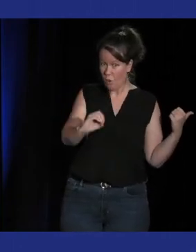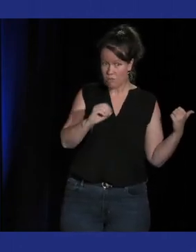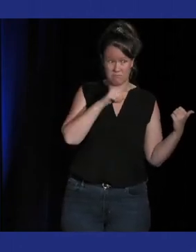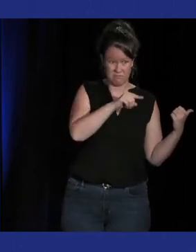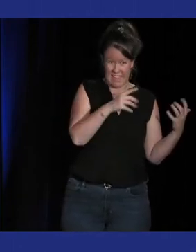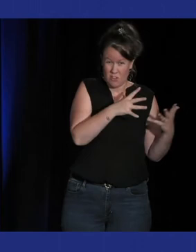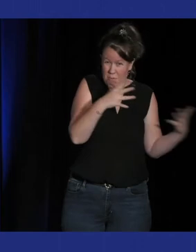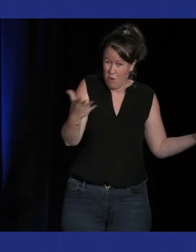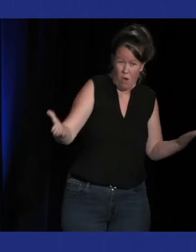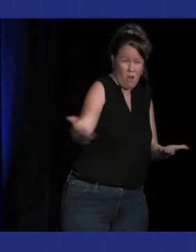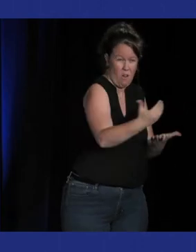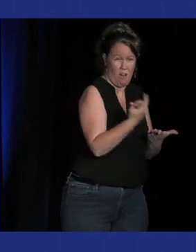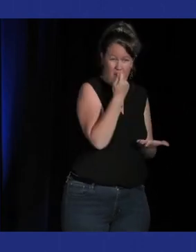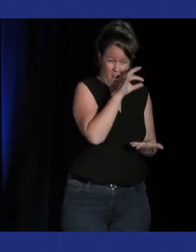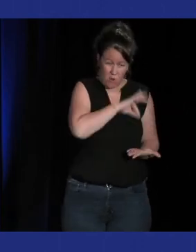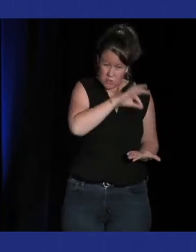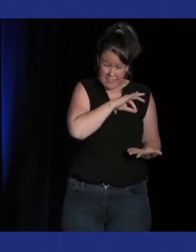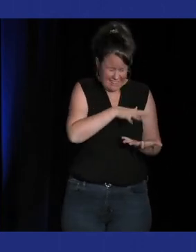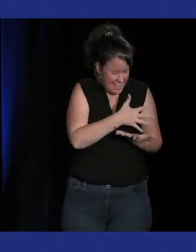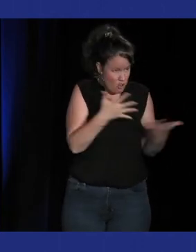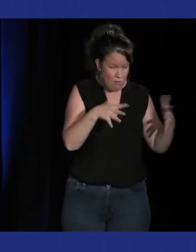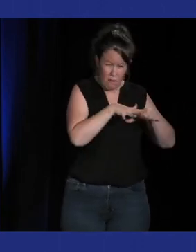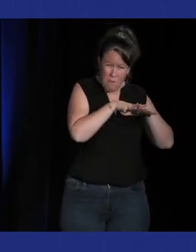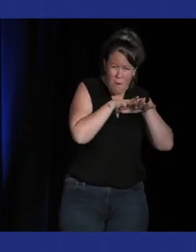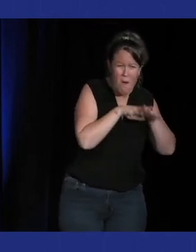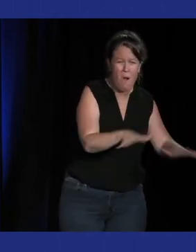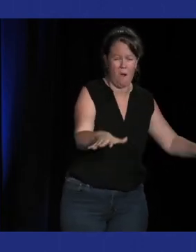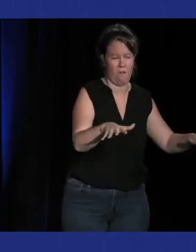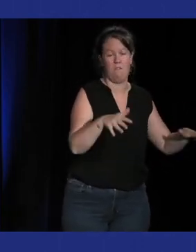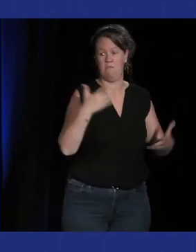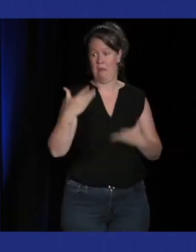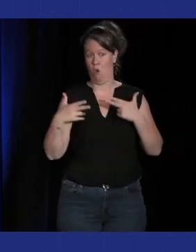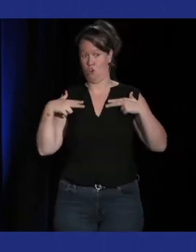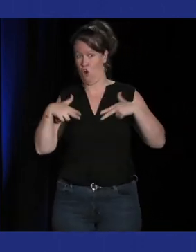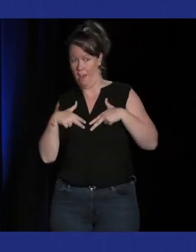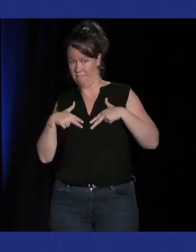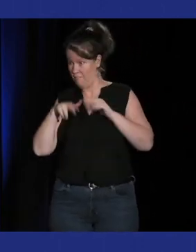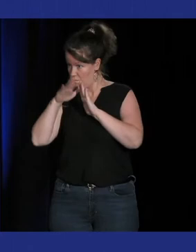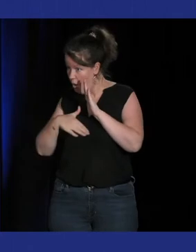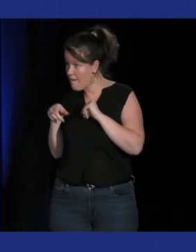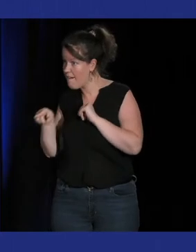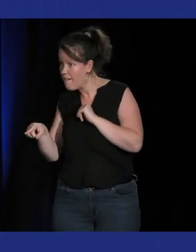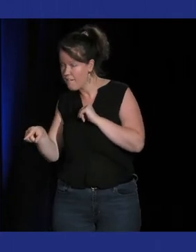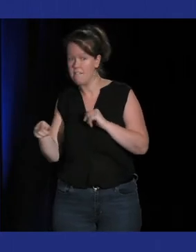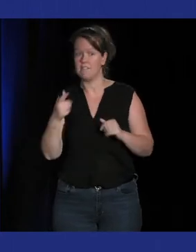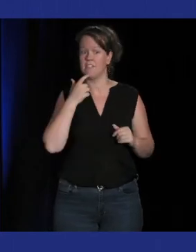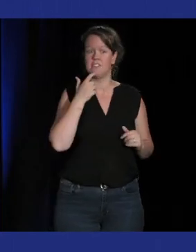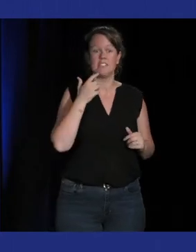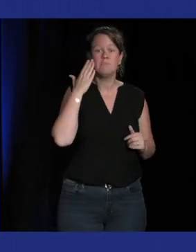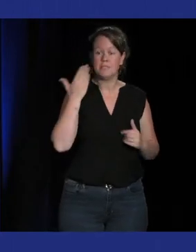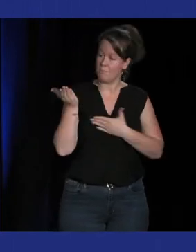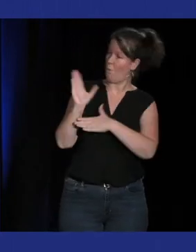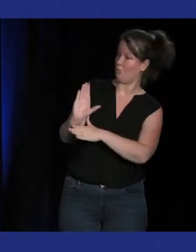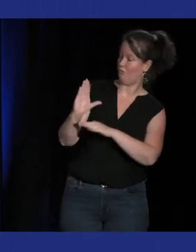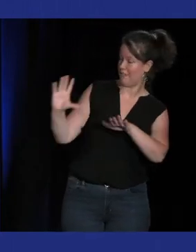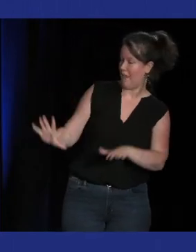donc je veux dire c'était quand même un phénomène culturel important je pense qu'aujourd'hui si on montre une guitare de Guitar Hero et une figurine de Mario dans la rue les gens savaient à peu près reconnaître